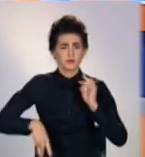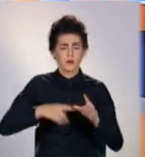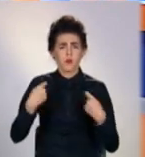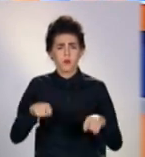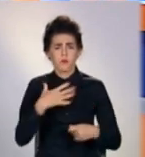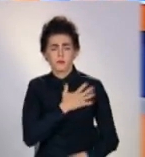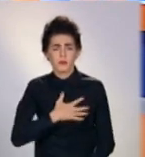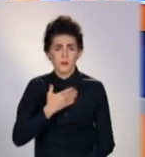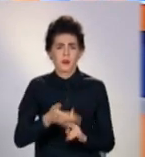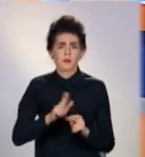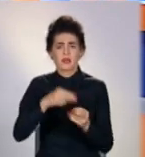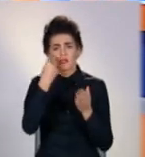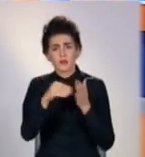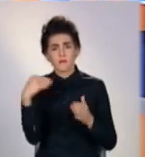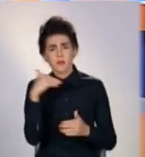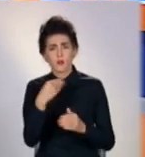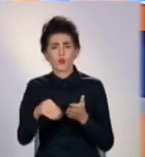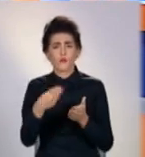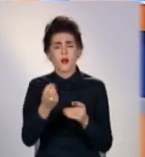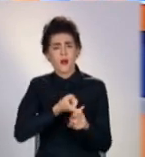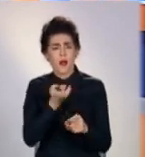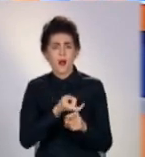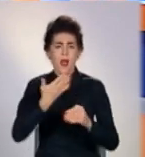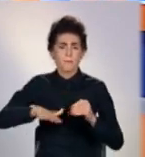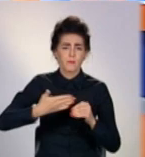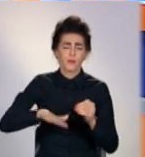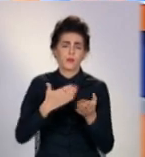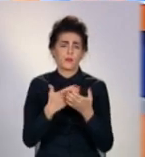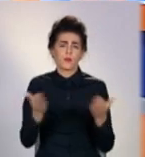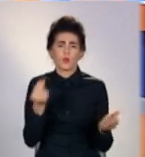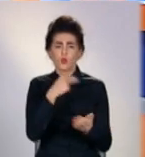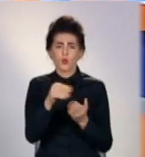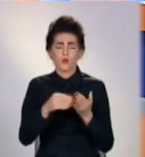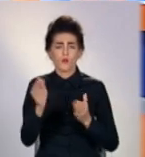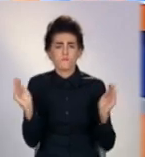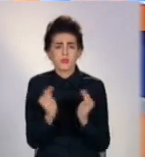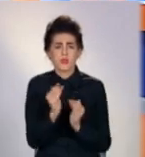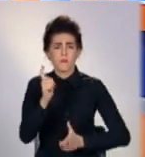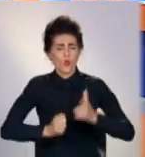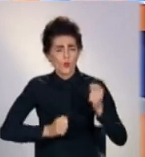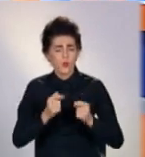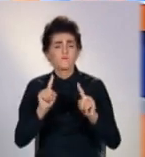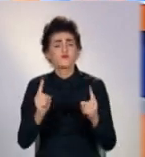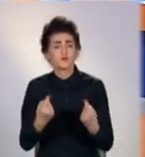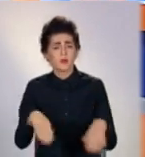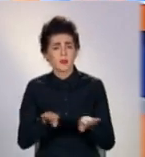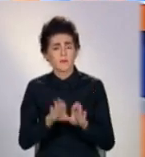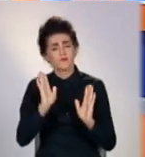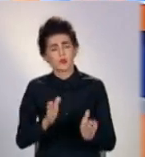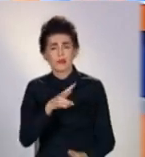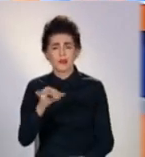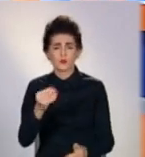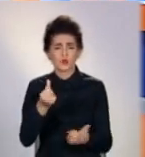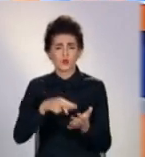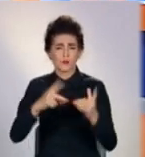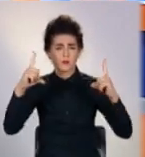Замість свинини жителі обирають картоплю та капусту, купують менше молочки. Чому? І чи будуть знижувати від